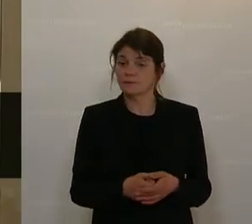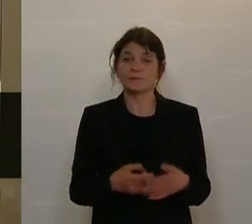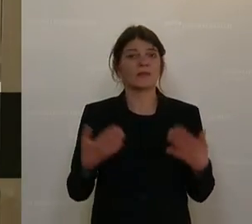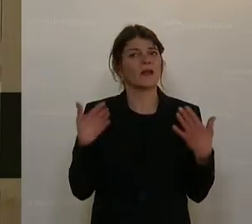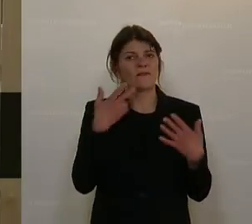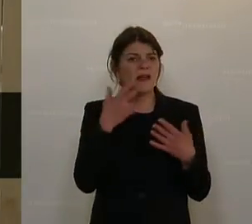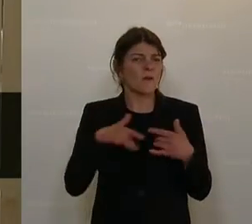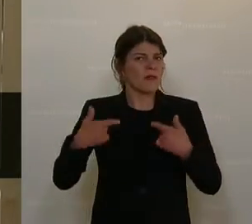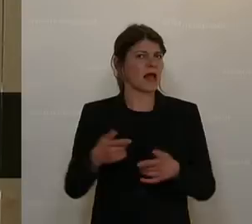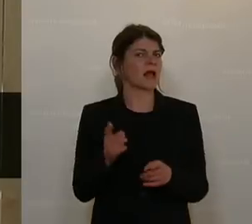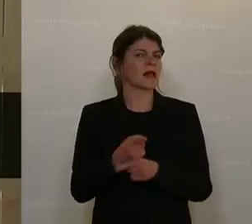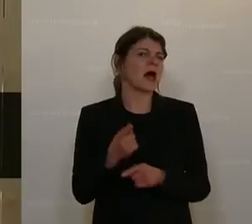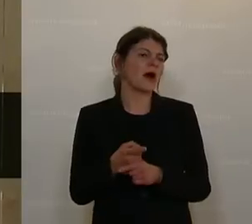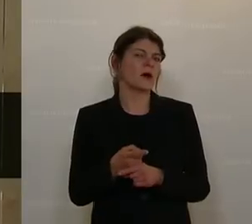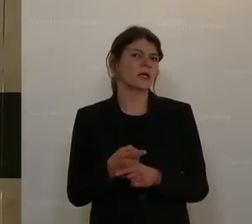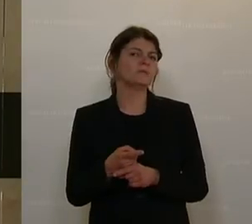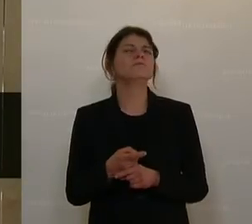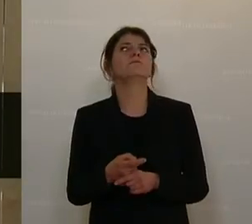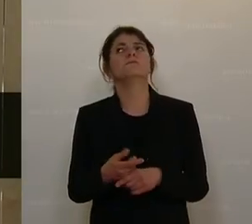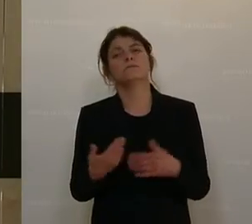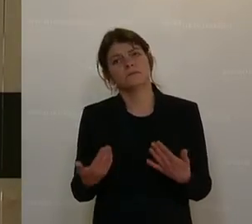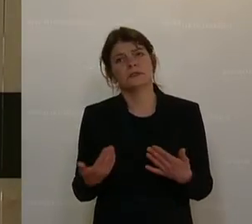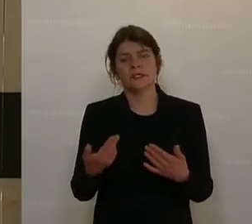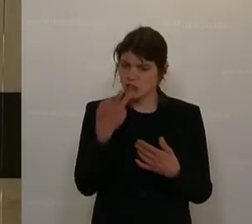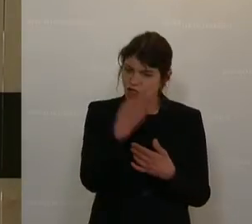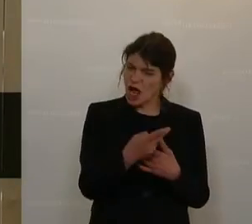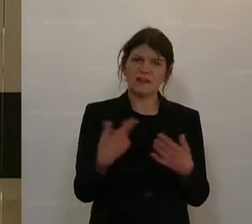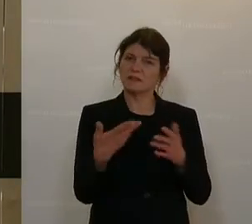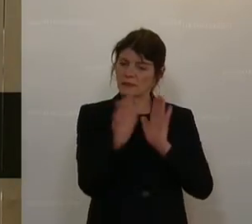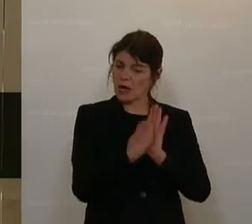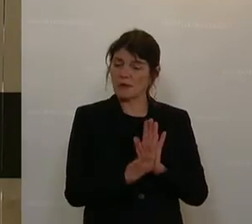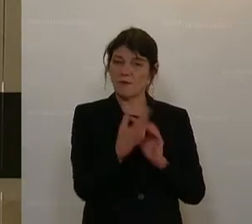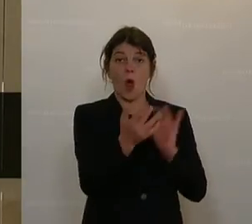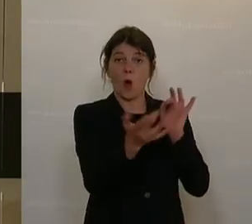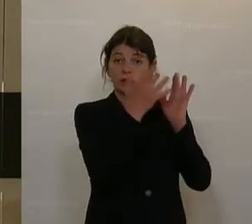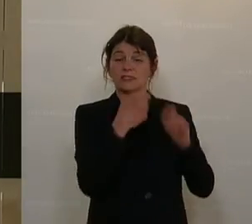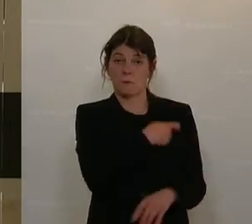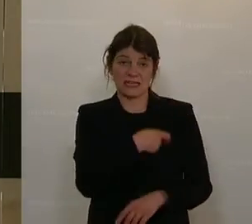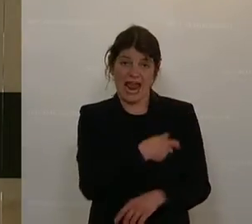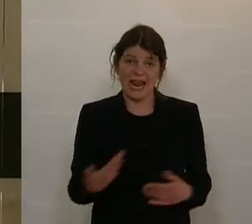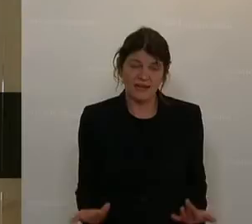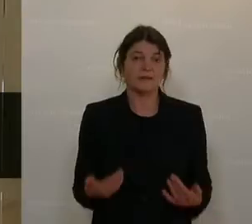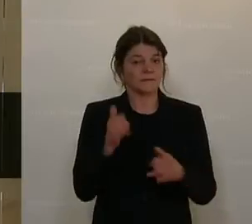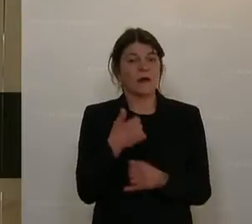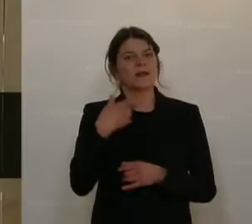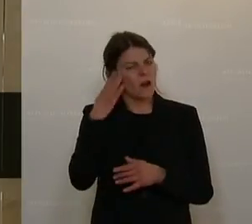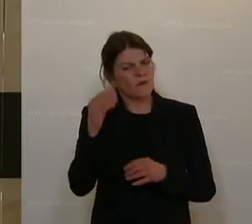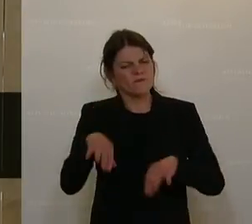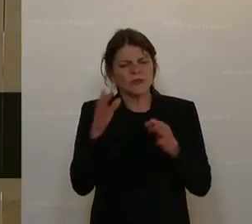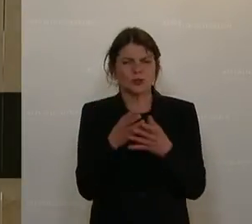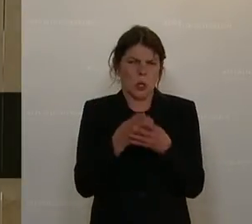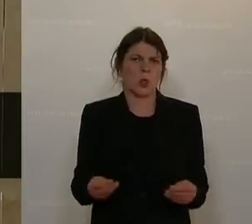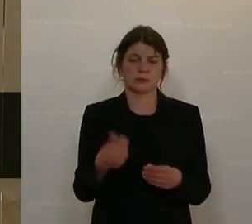grundlegender anlegen, was die Argumentation der Oppositionsparteien ist. Ich glaube, wir finden hier eine Lösung, und das wurde soeben